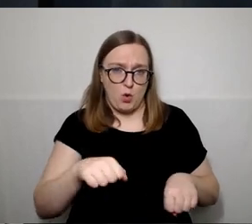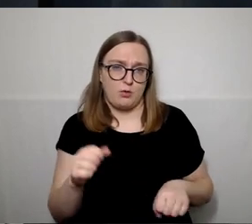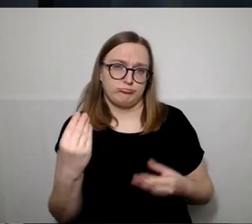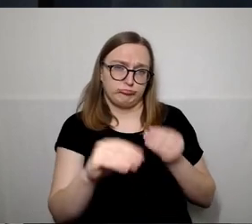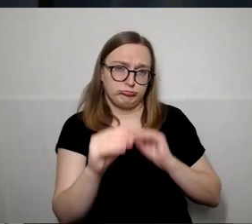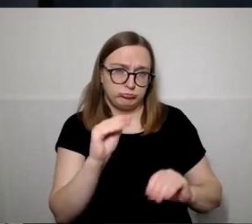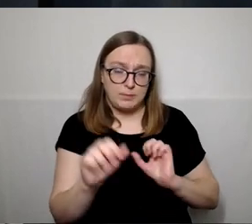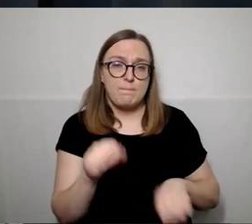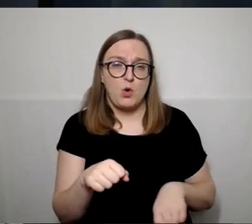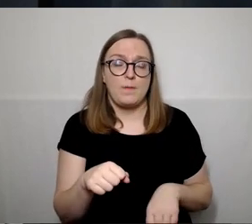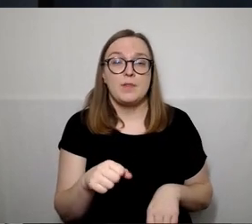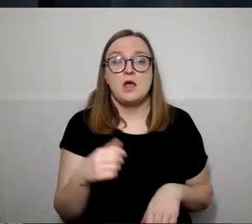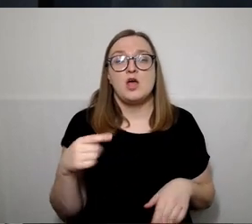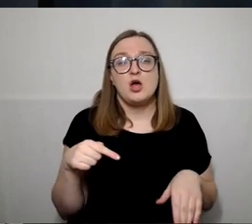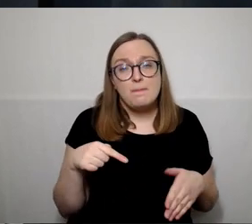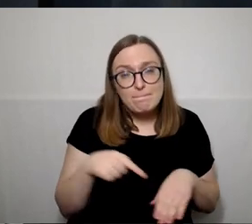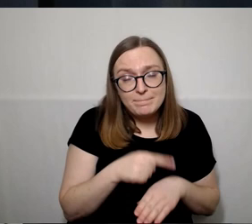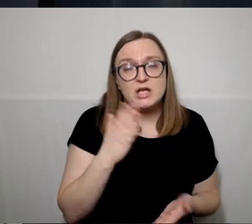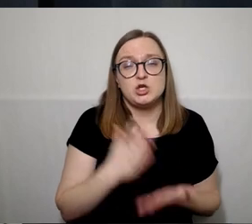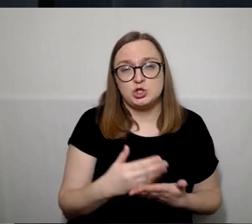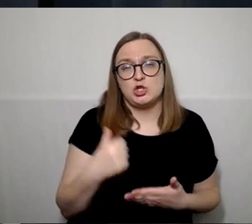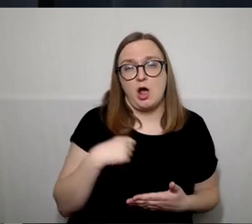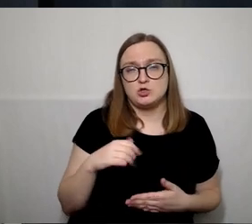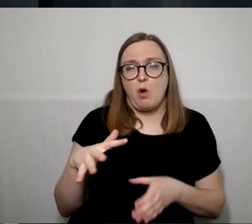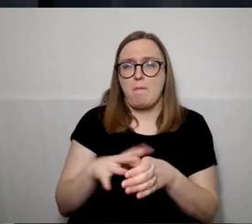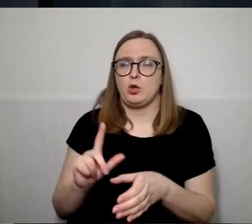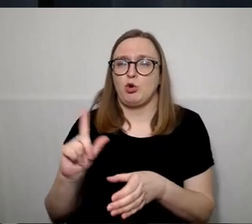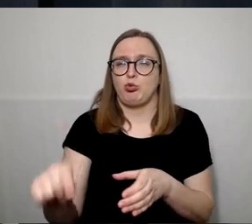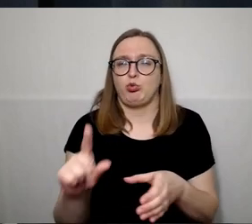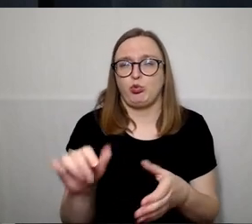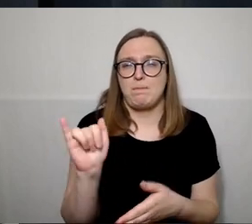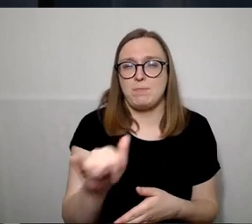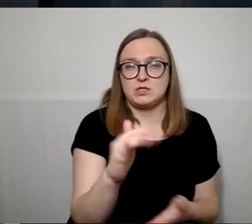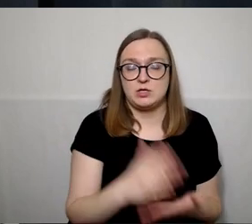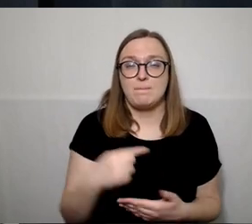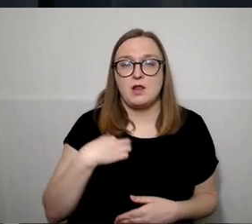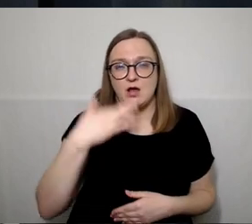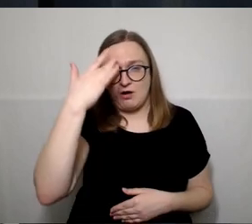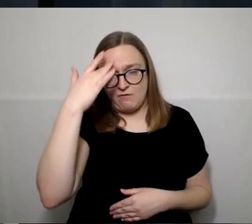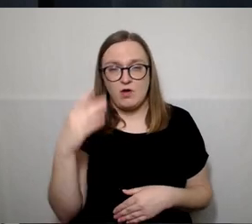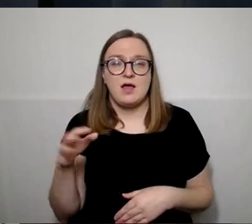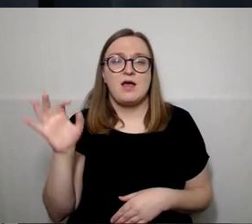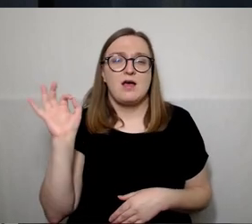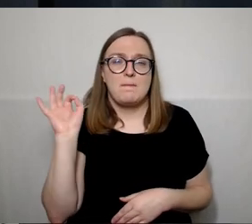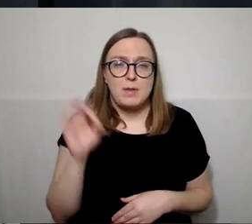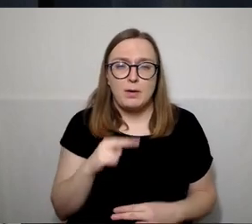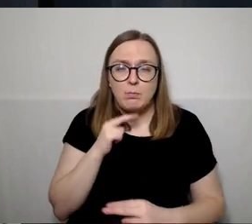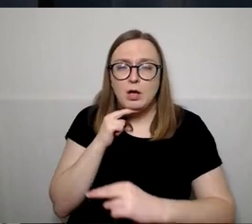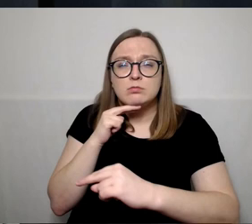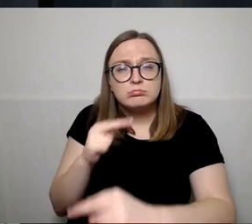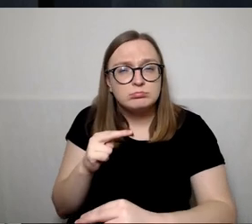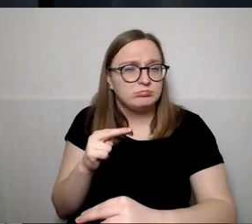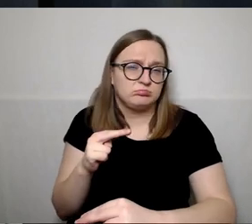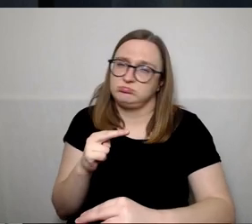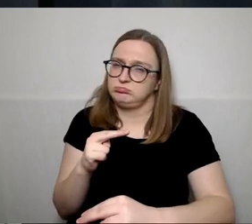bendruomenės. bet ne visada aš manau, kad išgirstamas balsas tų, kurių turėtų būti išgirstamas. Tai toj vietoj dar yra tikrai